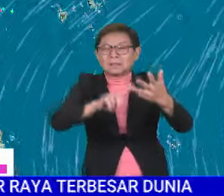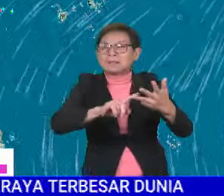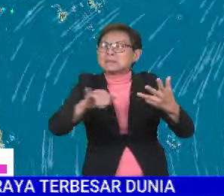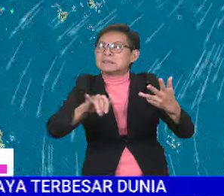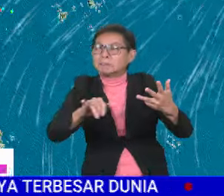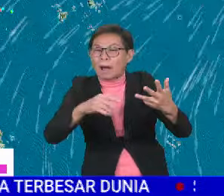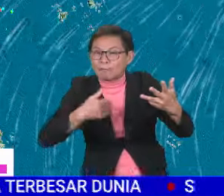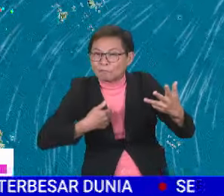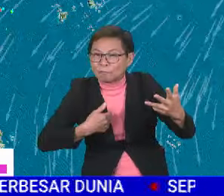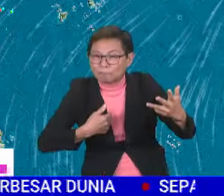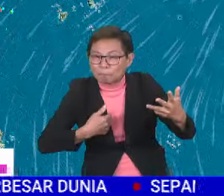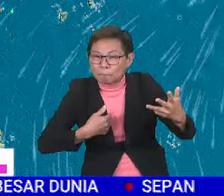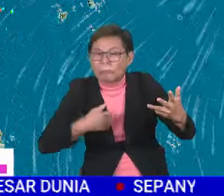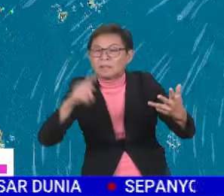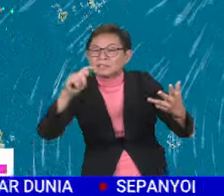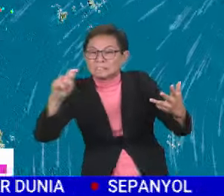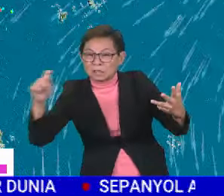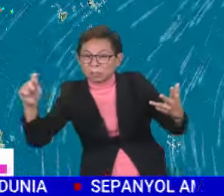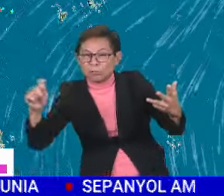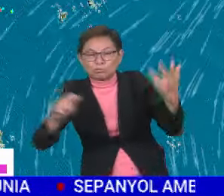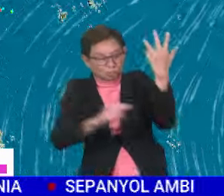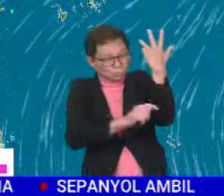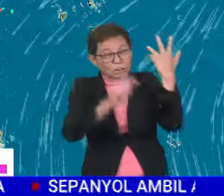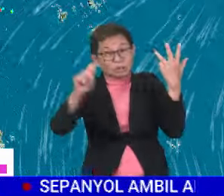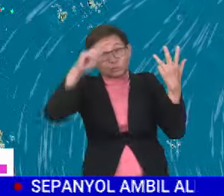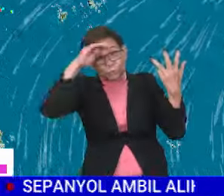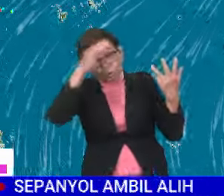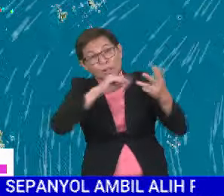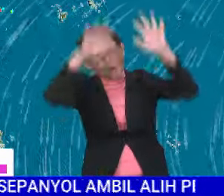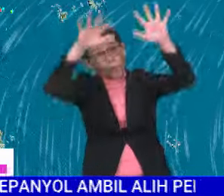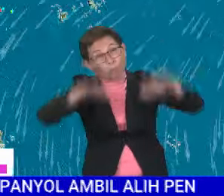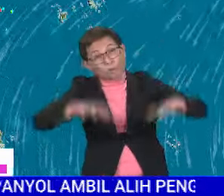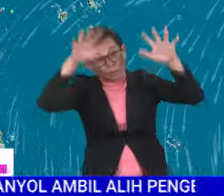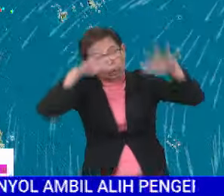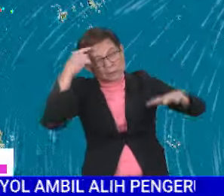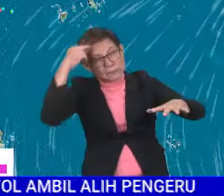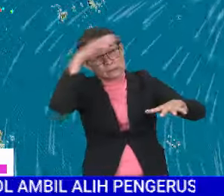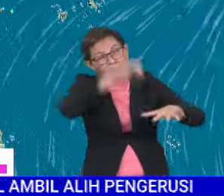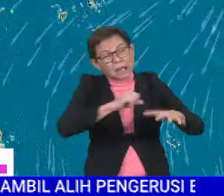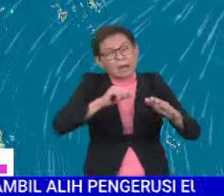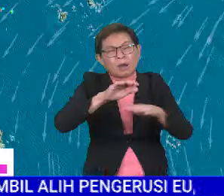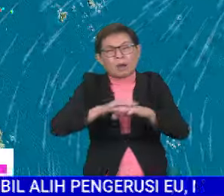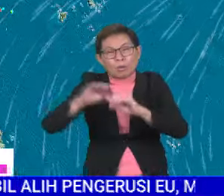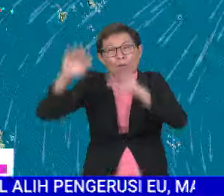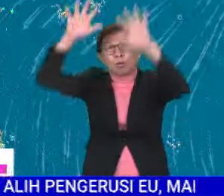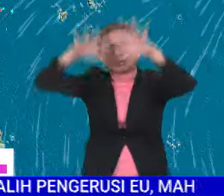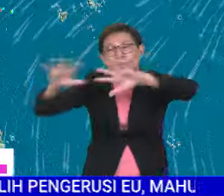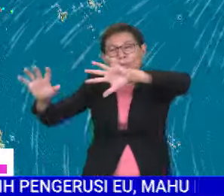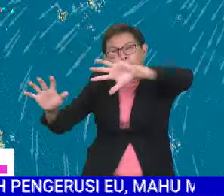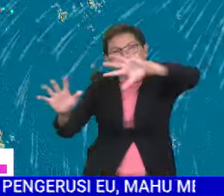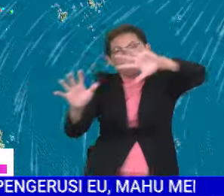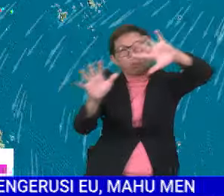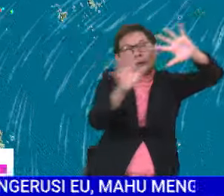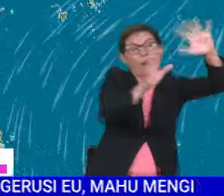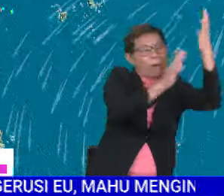juga di bahagian timur di negeri Johor dan keadaan hujan ini kita jangkakan ianya akan bergerak ke arah